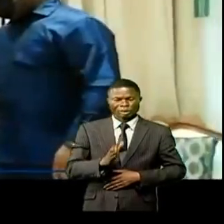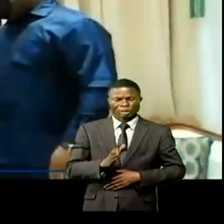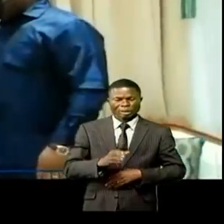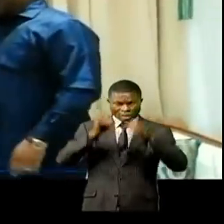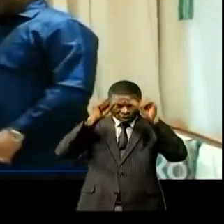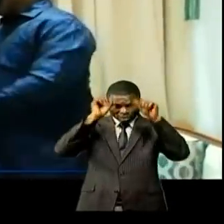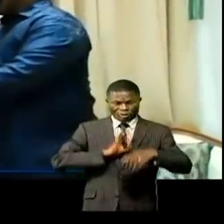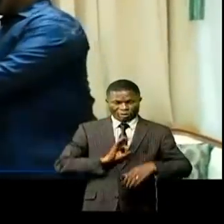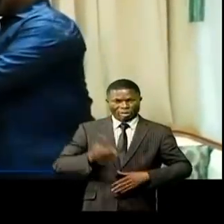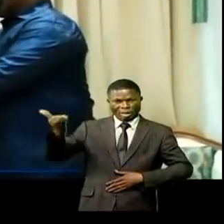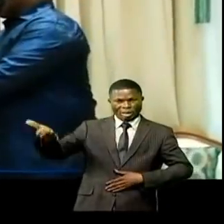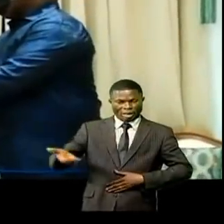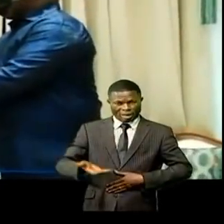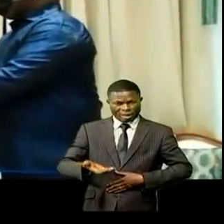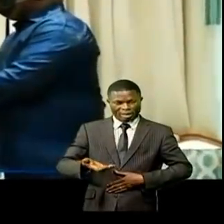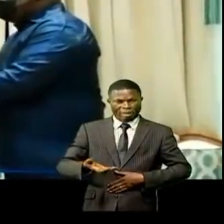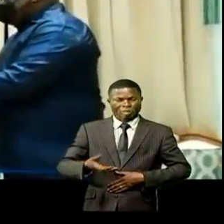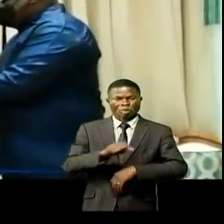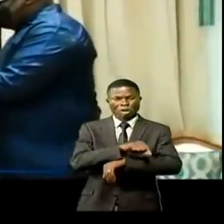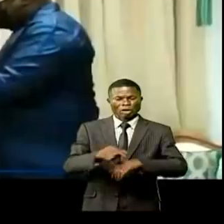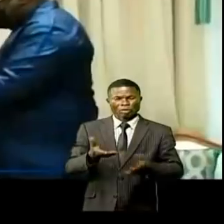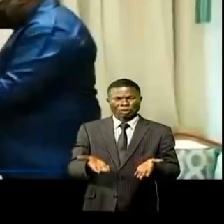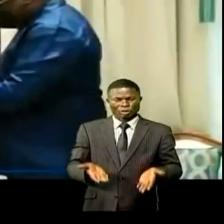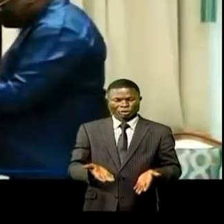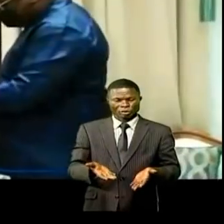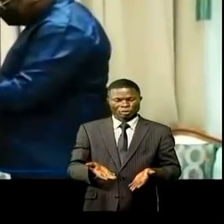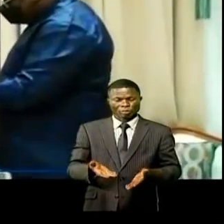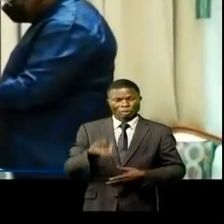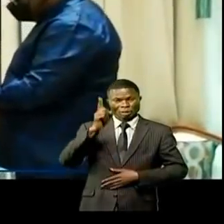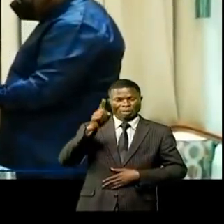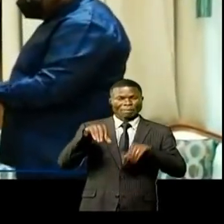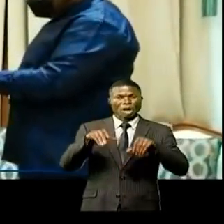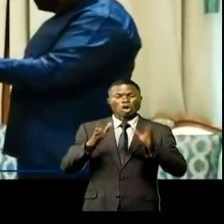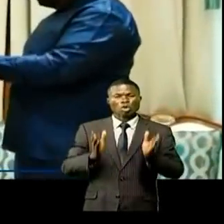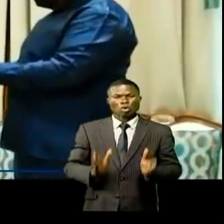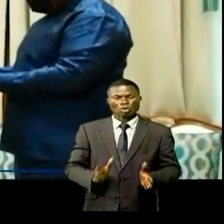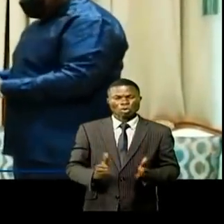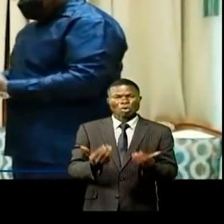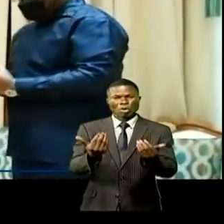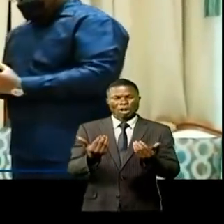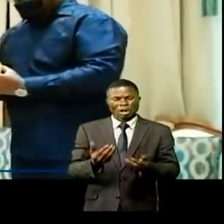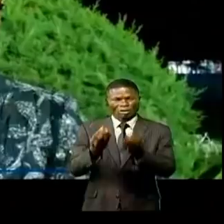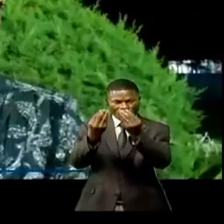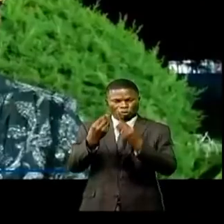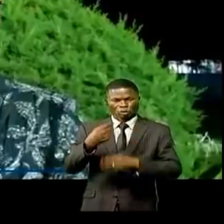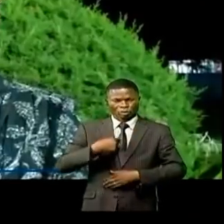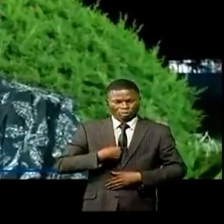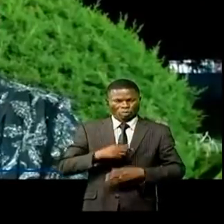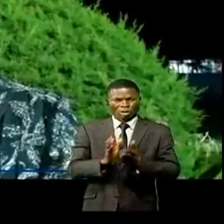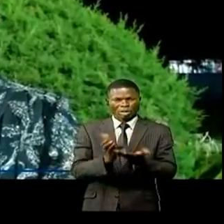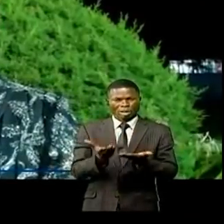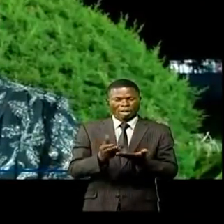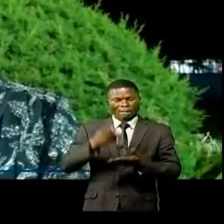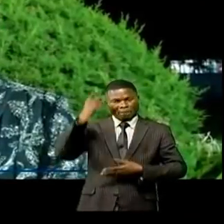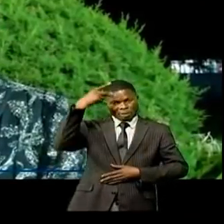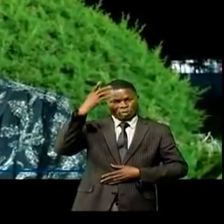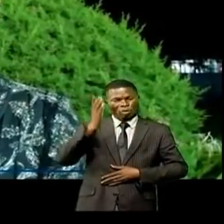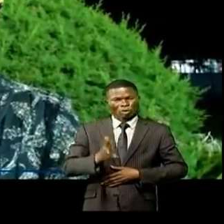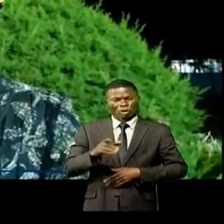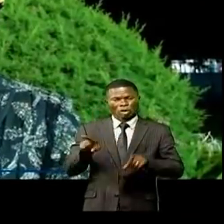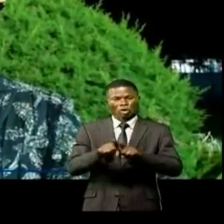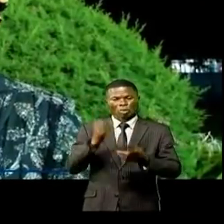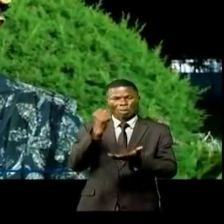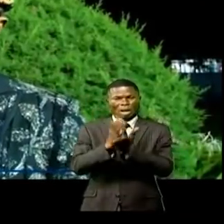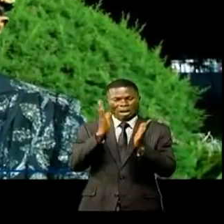par le premier des Congolais qui a bien voulu m'octroyer un passeport diplomatique au titre d